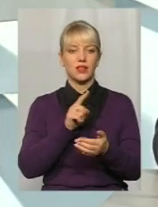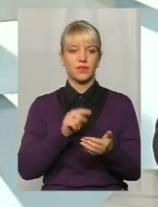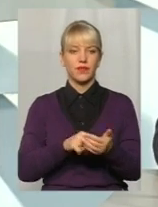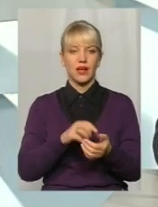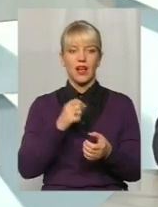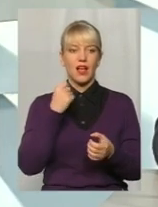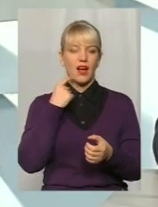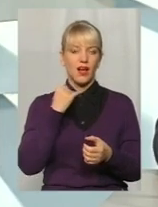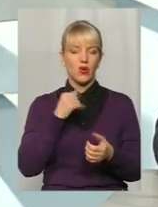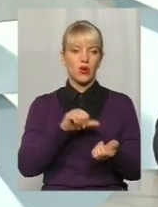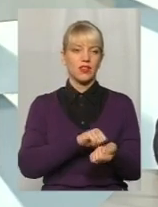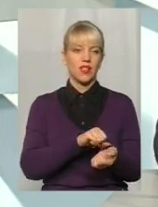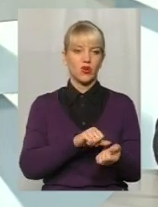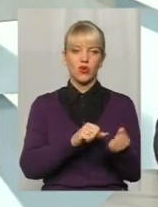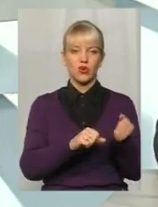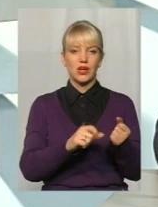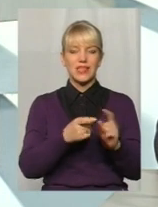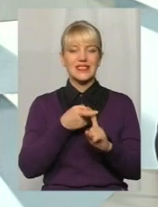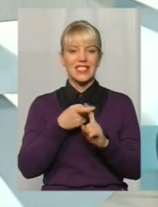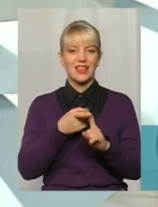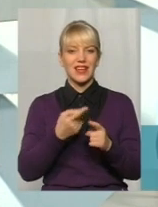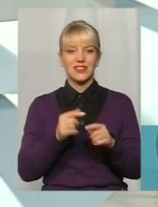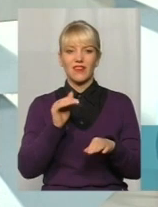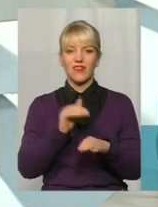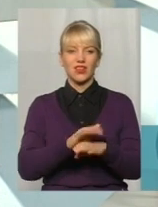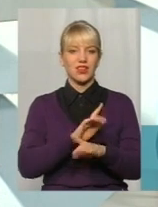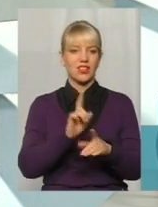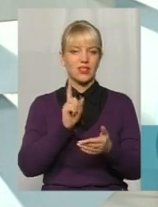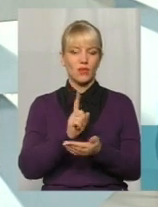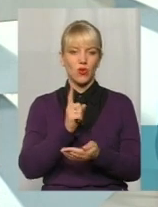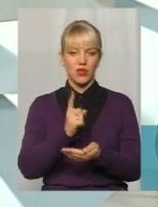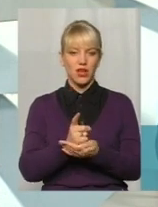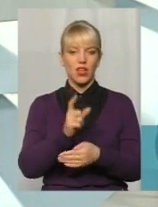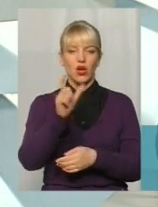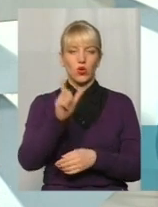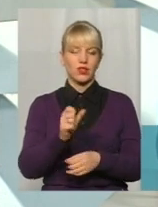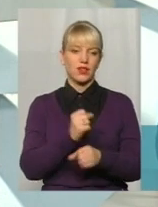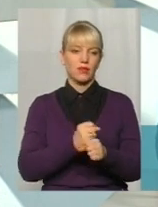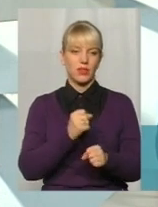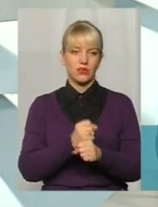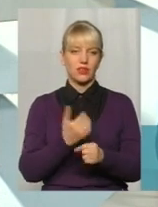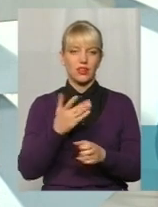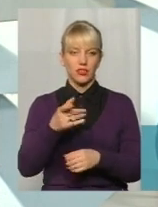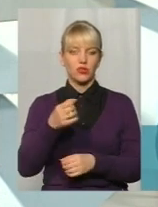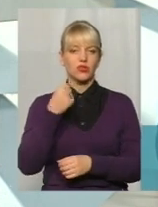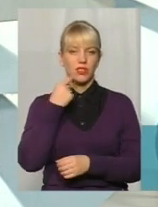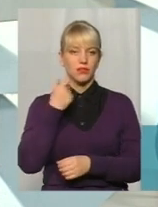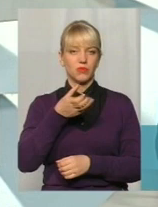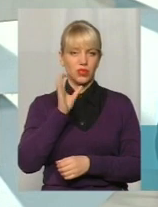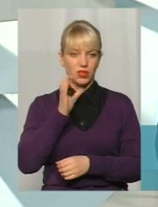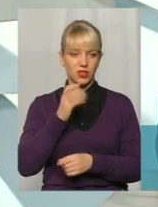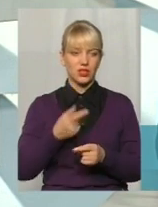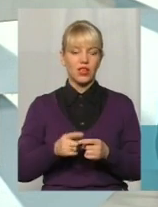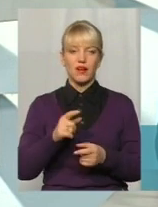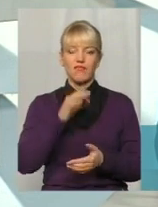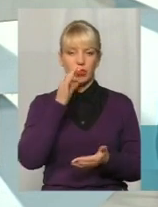Алко- і наркозалежність фактично не забороняє людині працювати. Тобто якщо ти вживаєш алкоголь, ти не можеш...